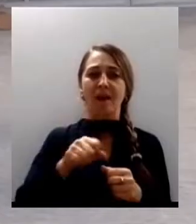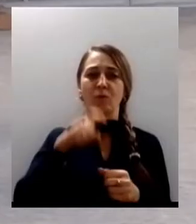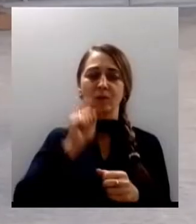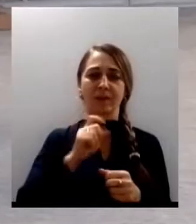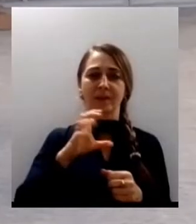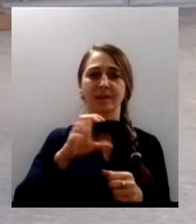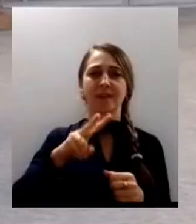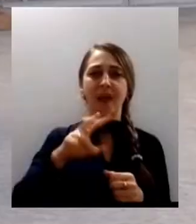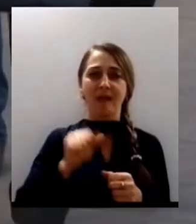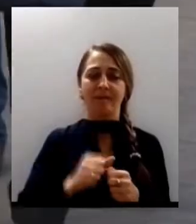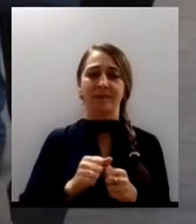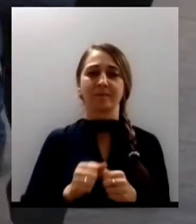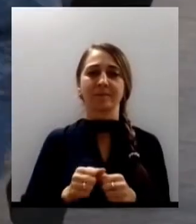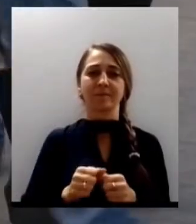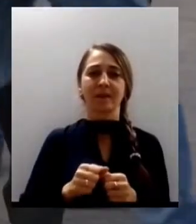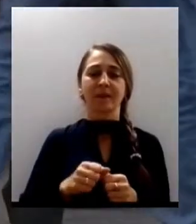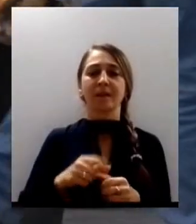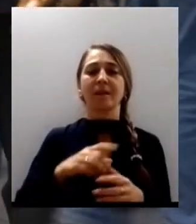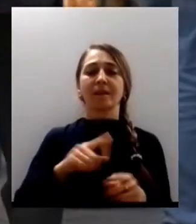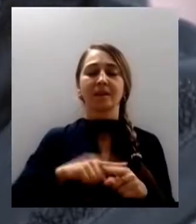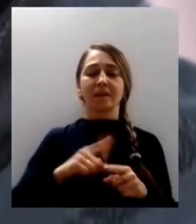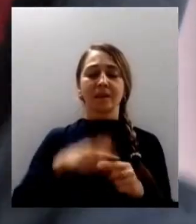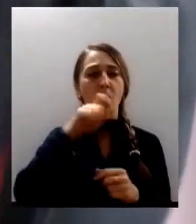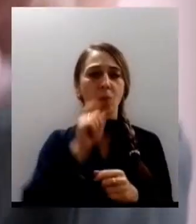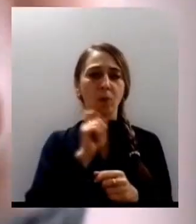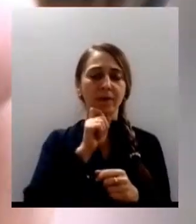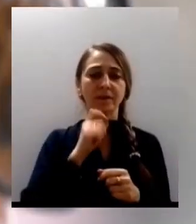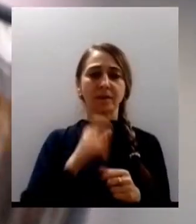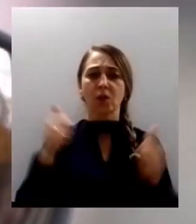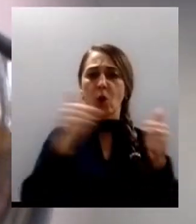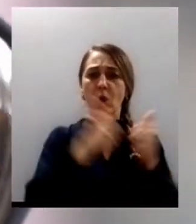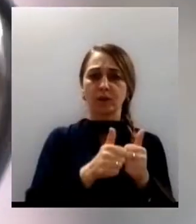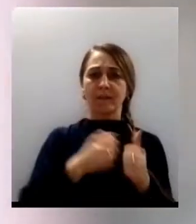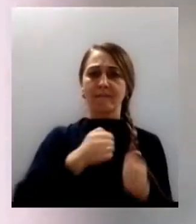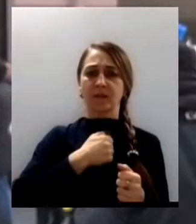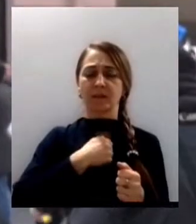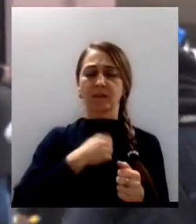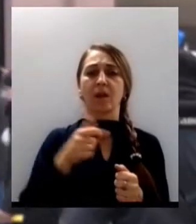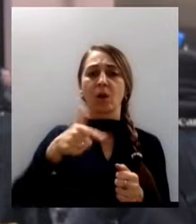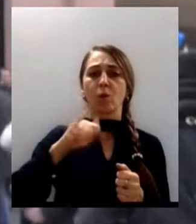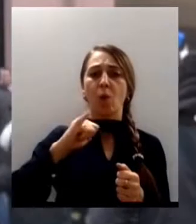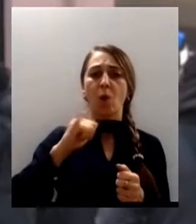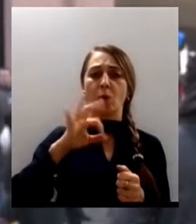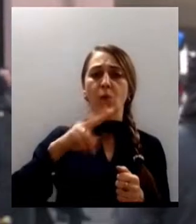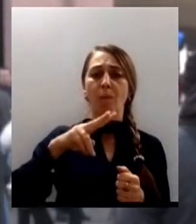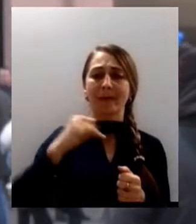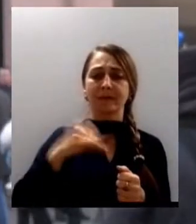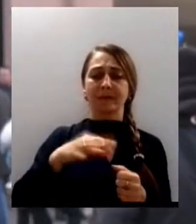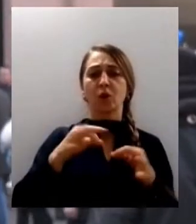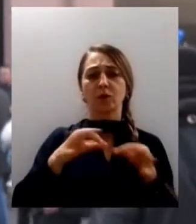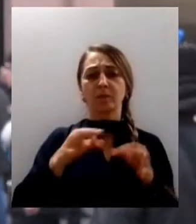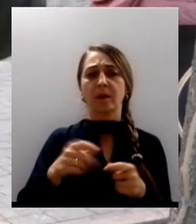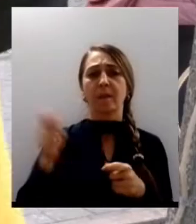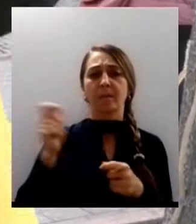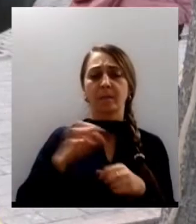З власним стягом України до ходи долучився і військовий Олександр Голубинський. Розповідає, привіз його зони проведення операції